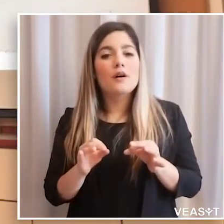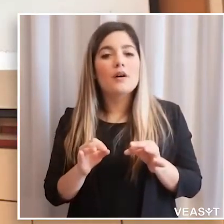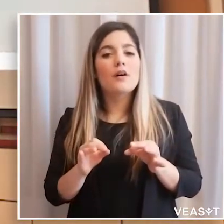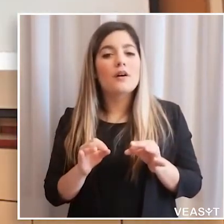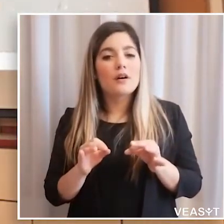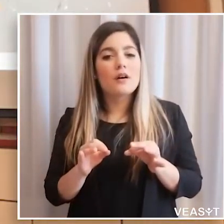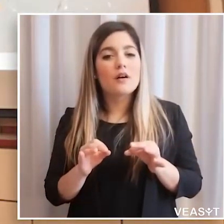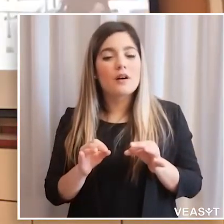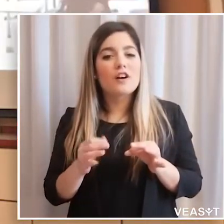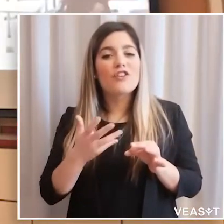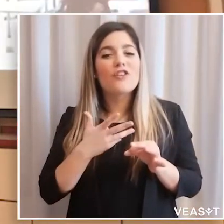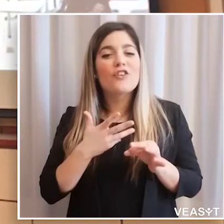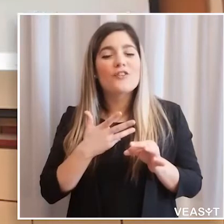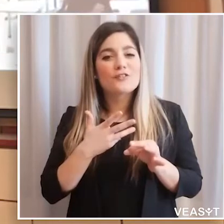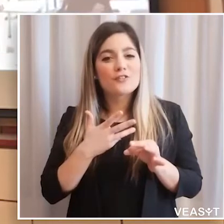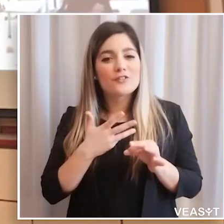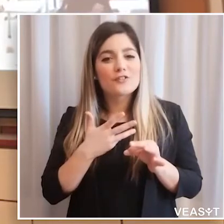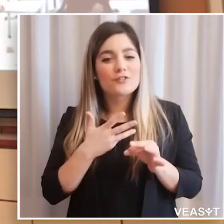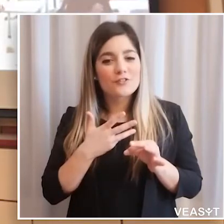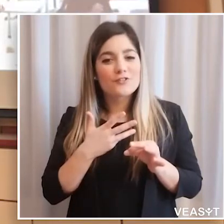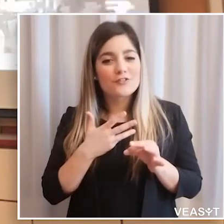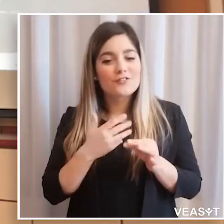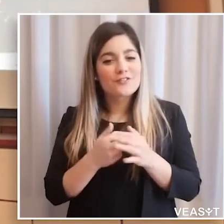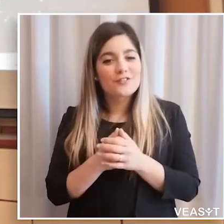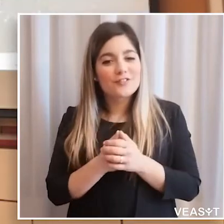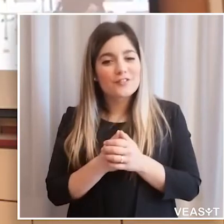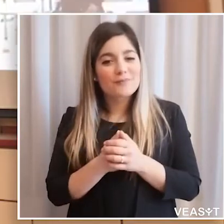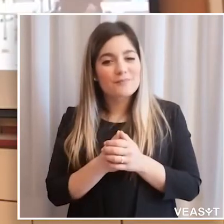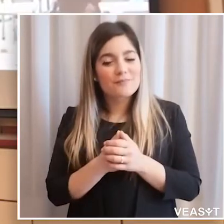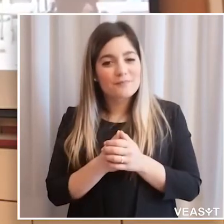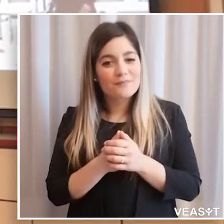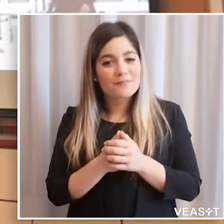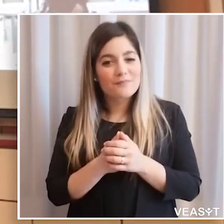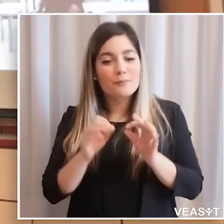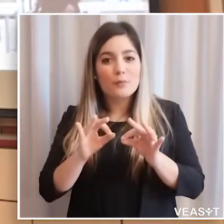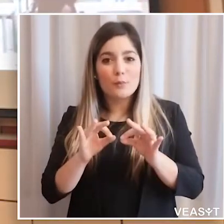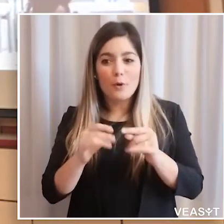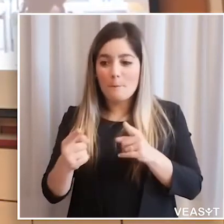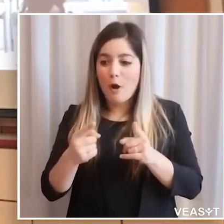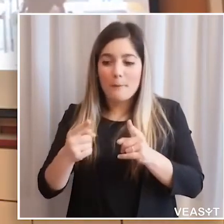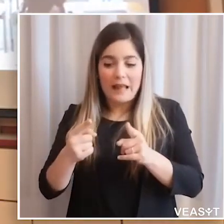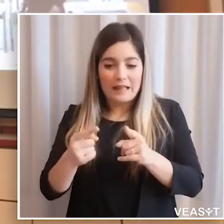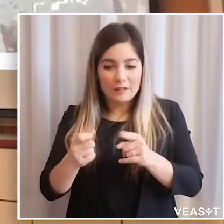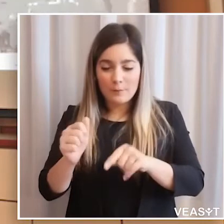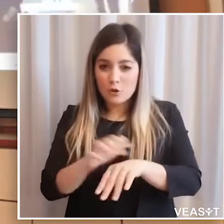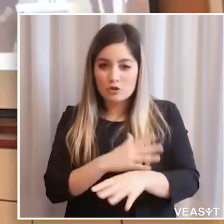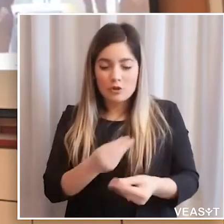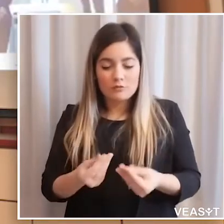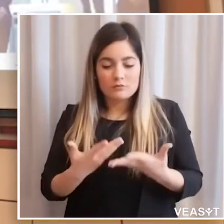per me è stato molto toccante ed è stato quello della cerimonia della benedizione con una figura che